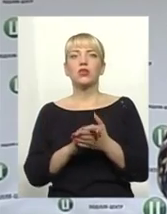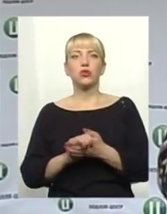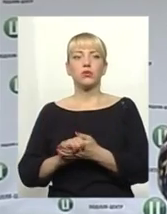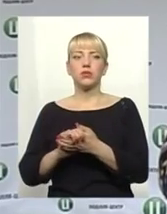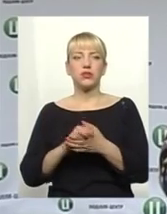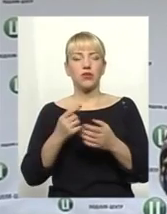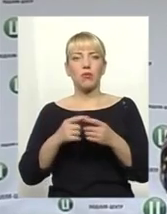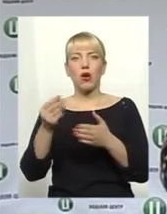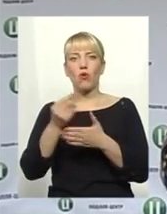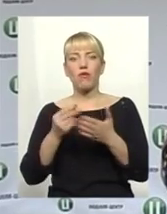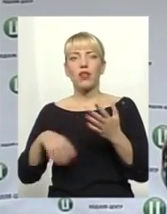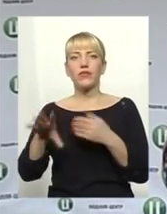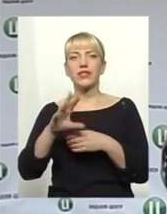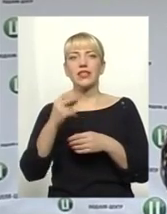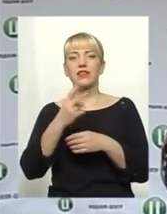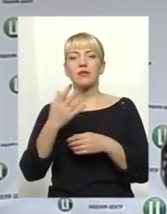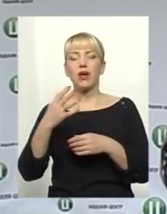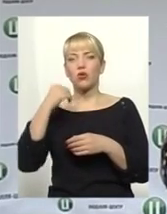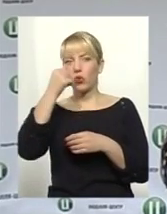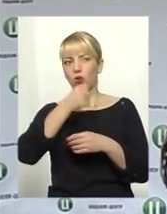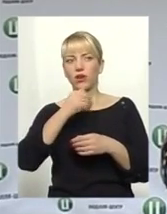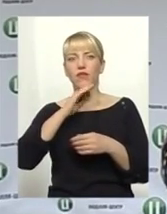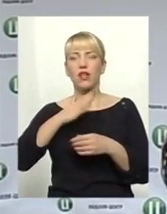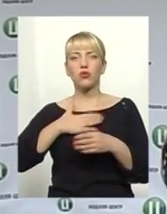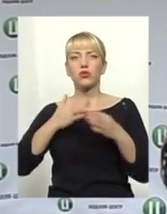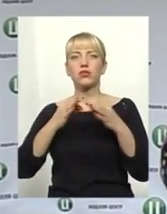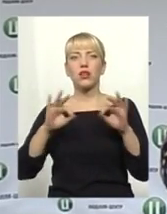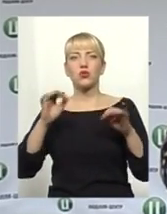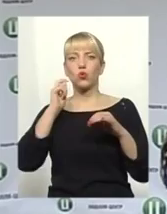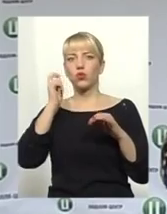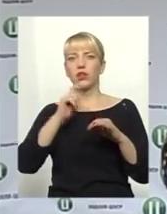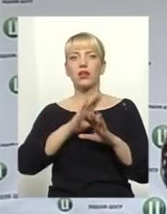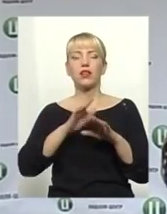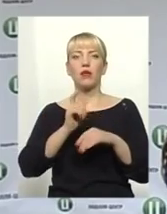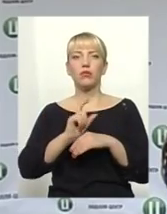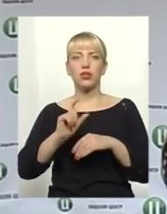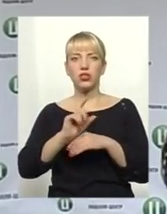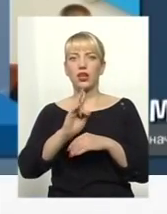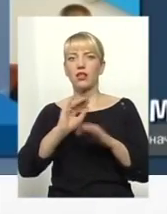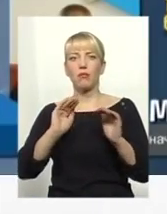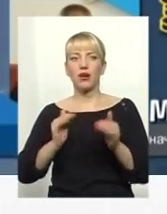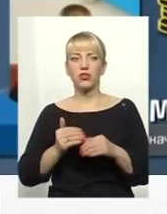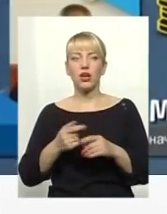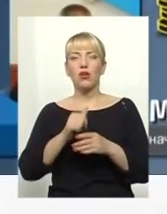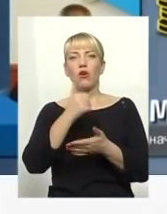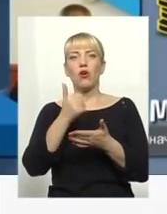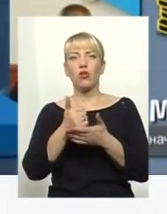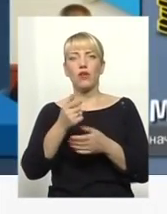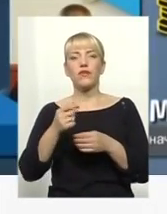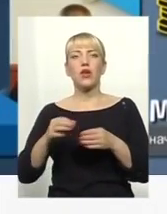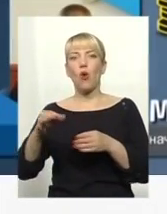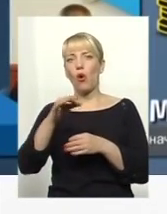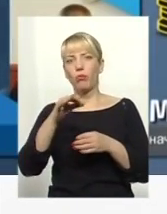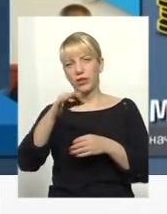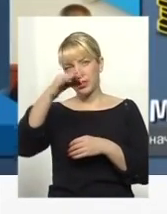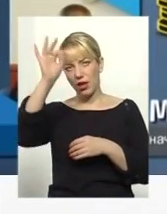суспільство малювало усі 25 років нашої незалежної України. Не більше, але й не менше. Головний обласний поліціянт